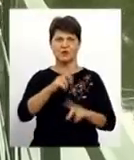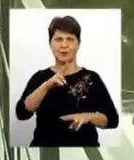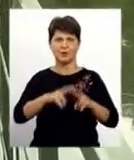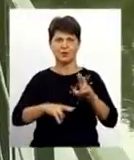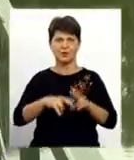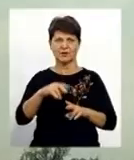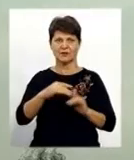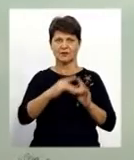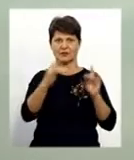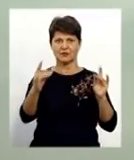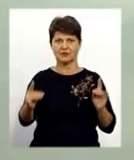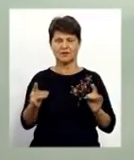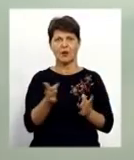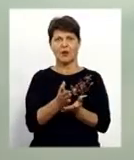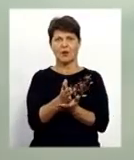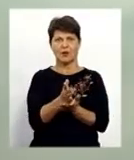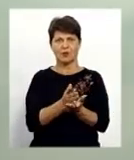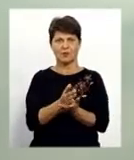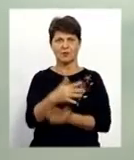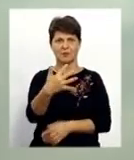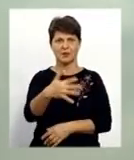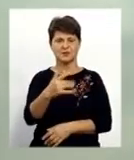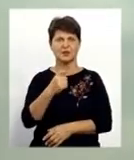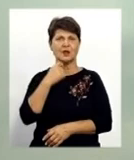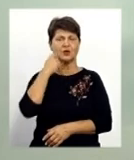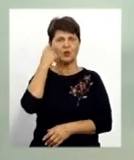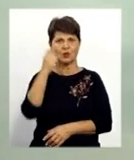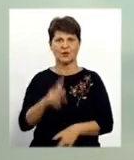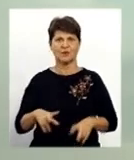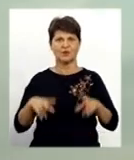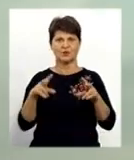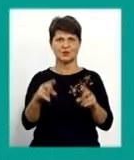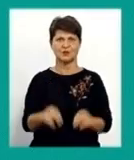прослужить щонайменше 50 років. Вікторія Гетьман, Ігор Самчук, новини.